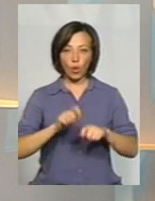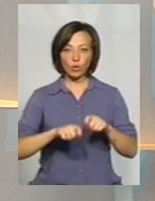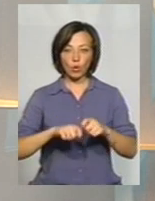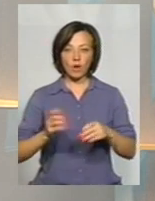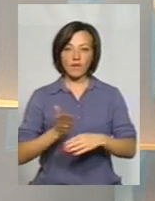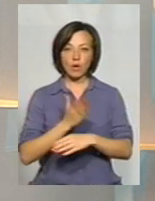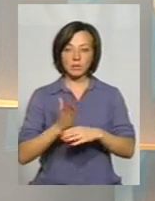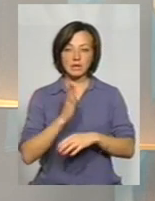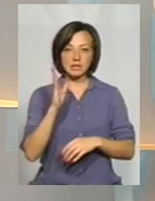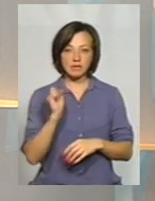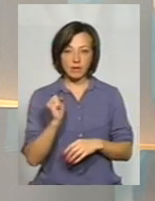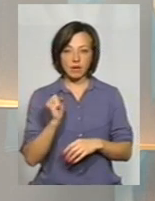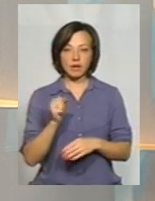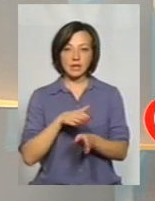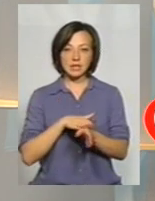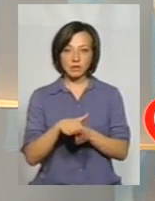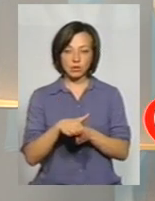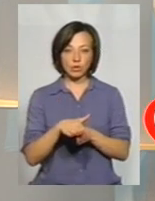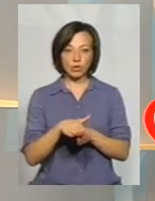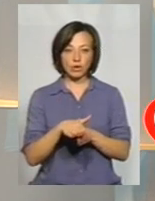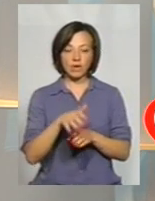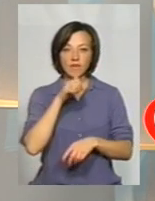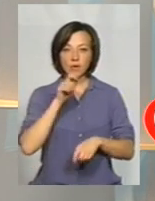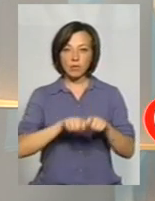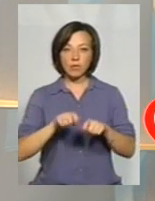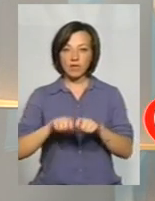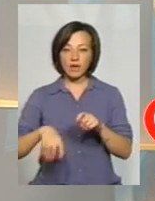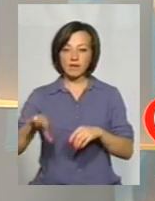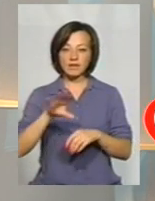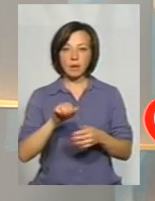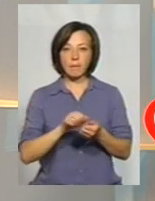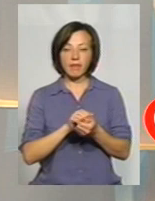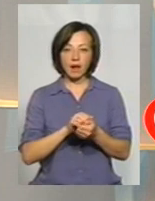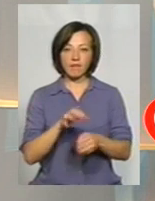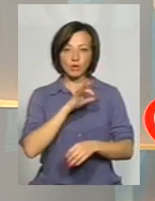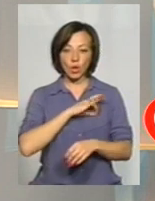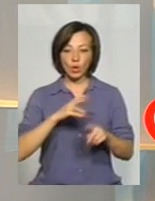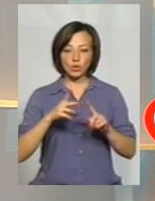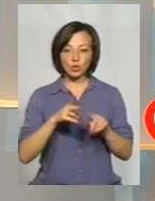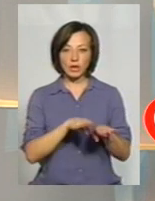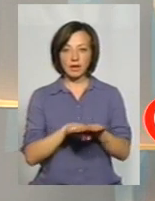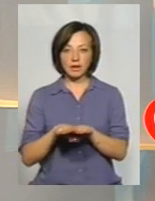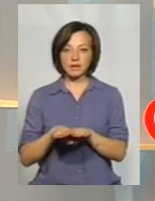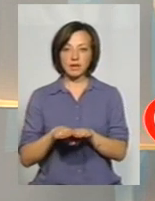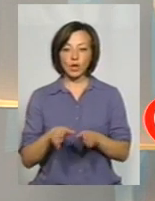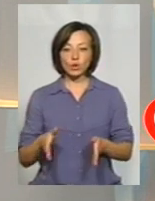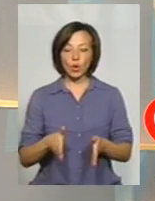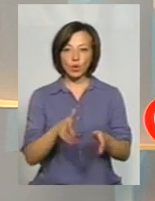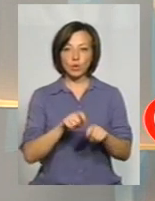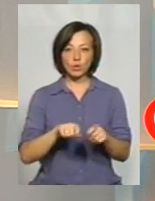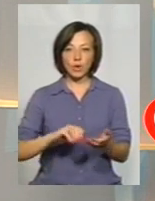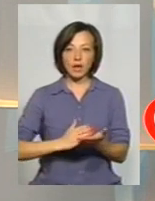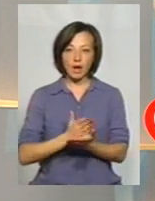здійснює випробування всіх матеріалів, які використовуються. Другий рівень – це дорожний контроль